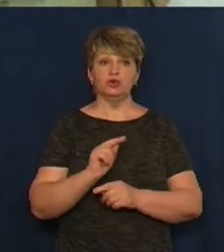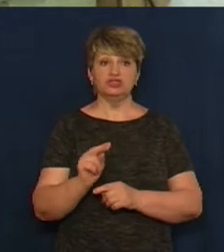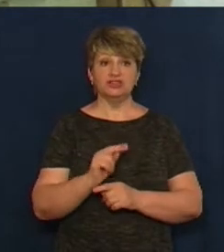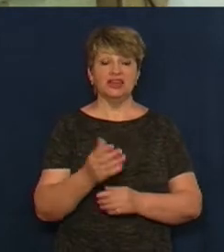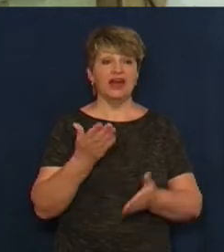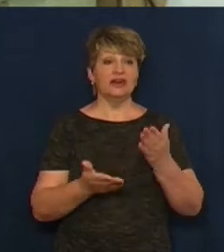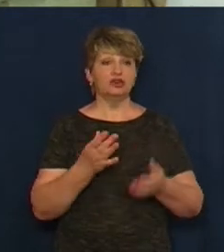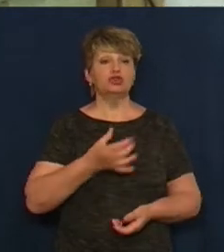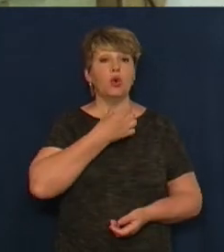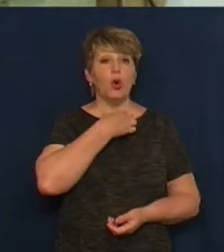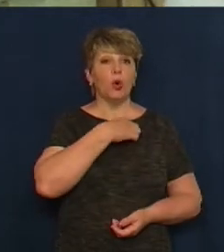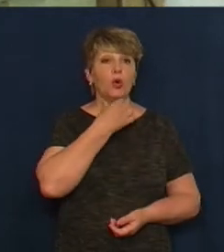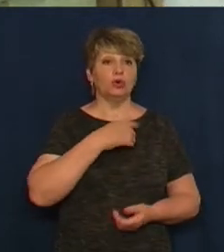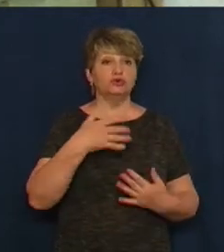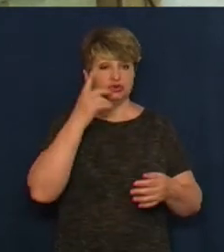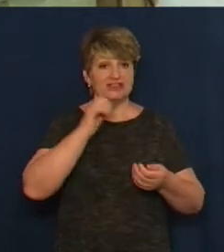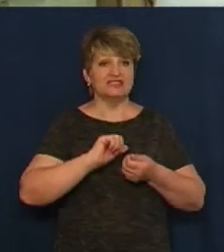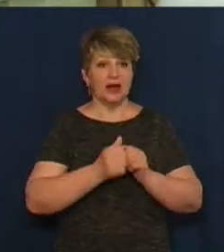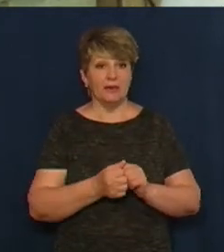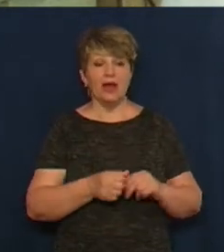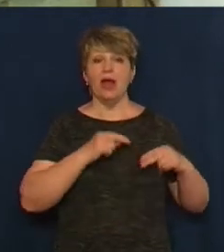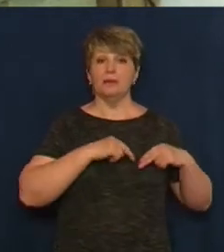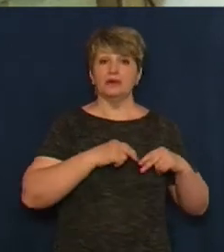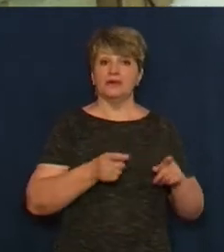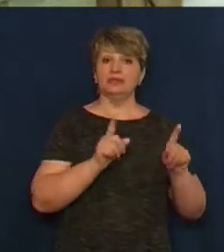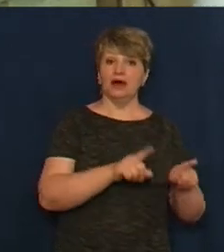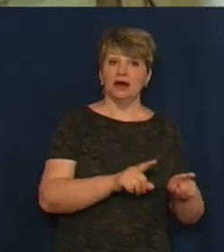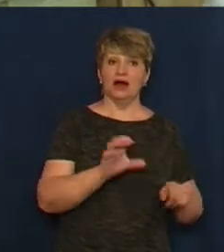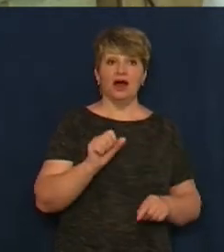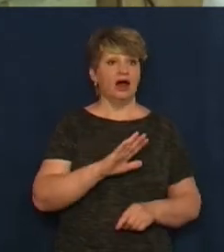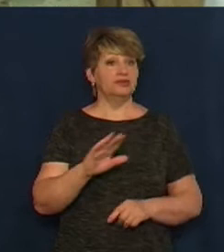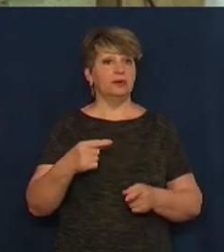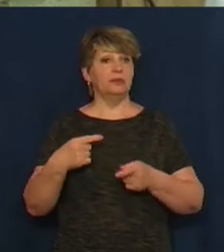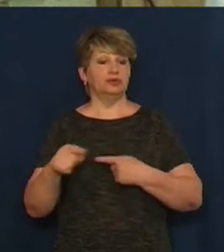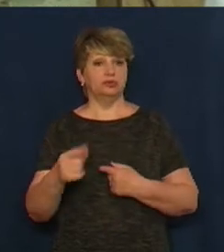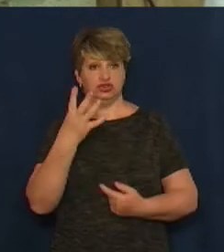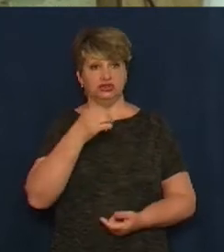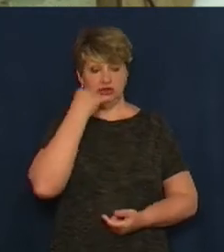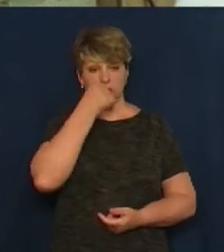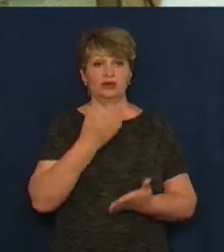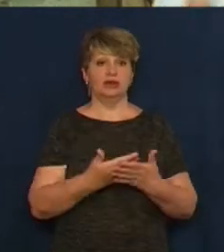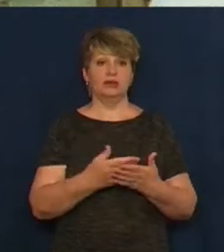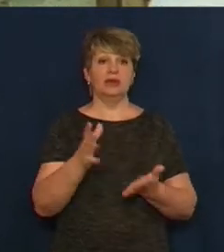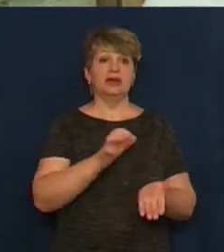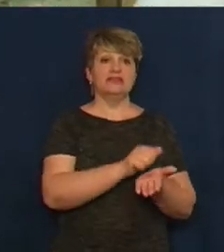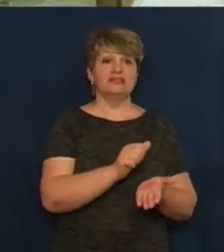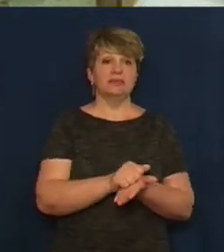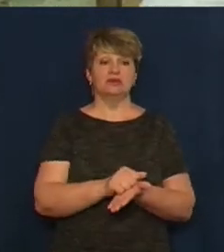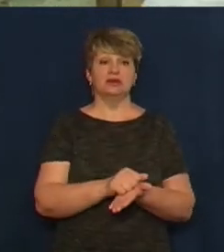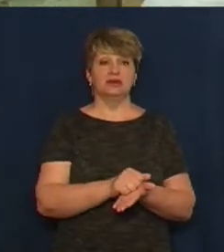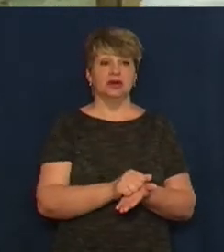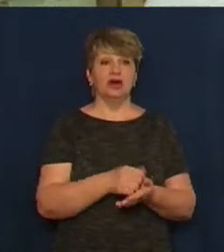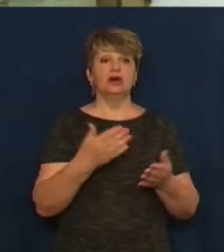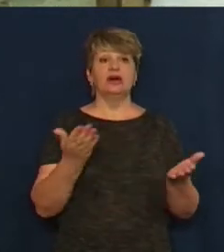'ятали вже працювати так, не інакше. Чотири роки, наприклад, вона там з шести років буде до десяти десь